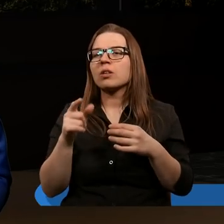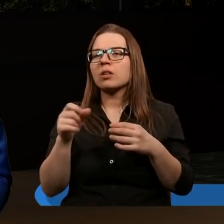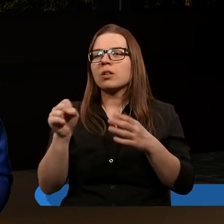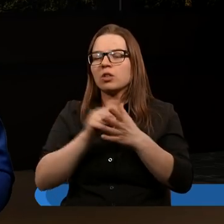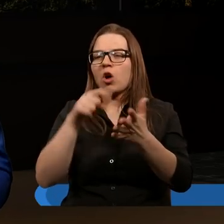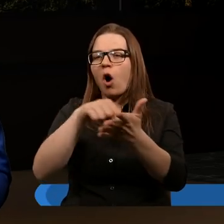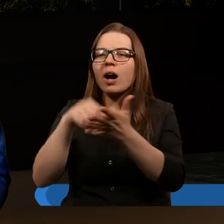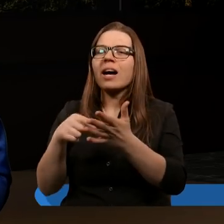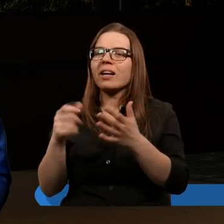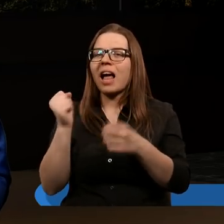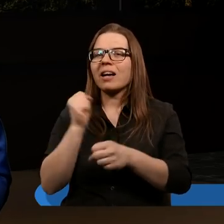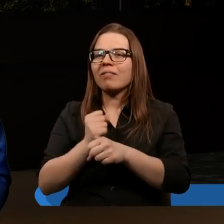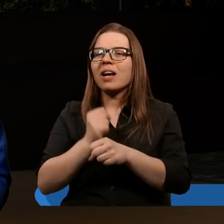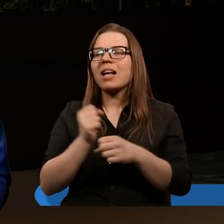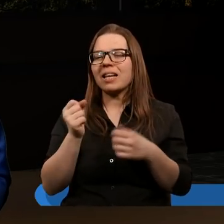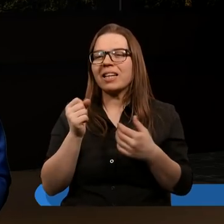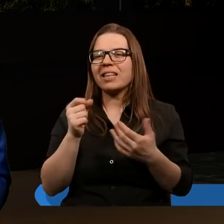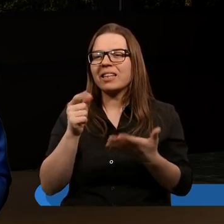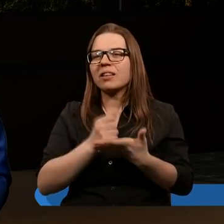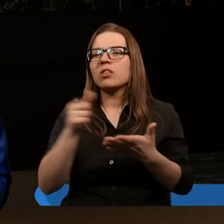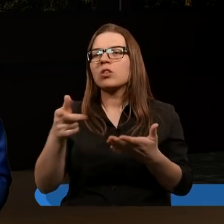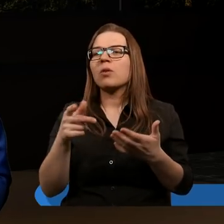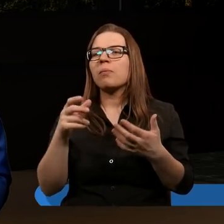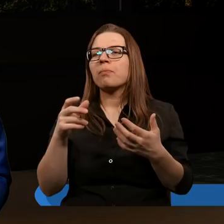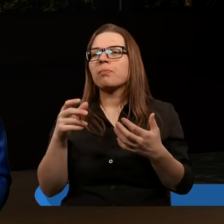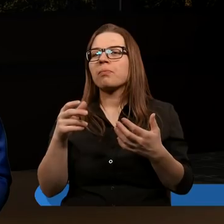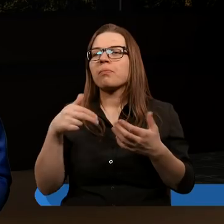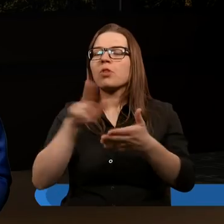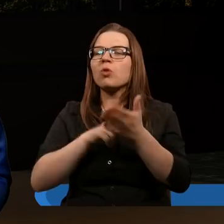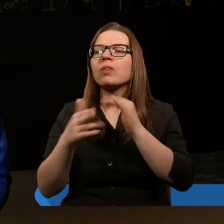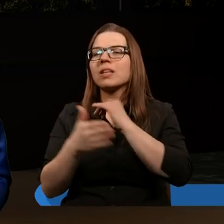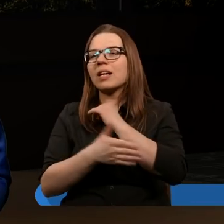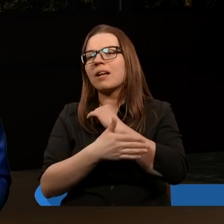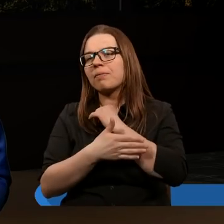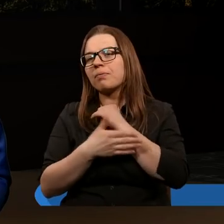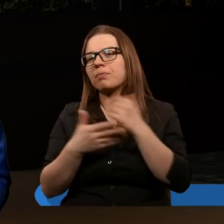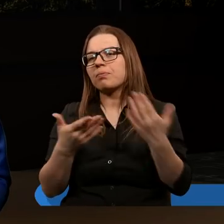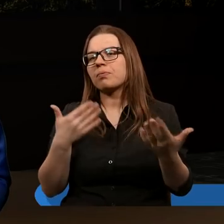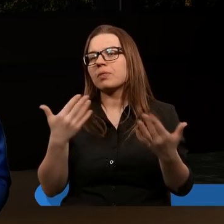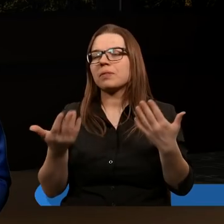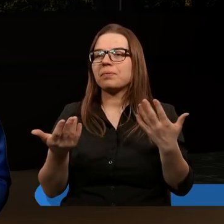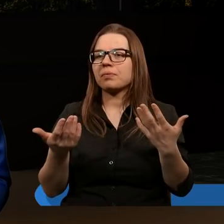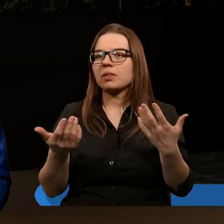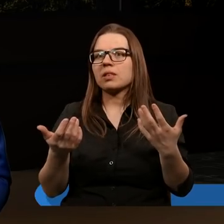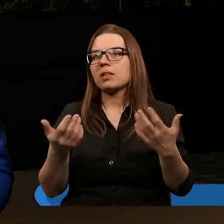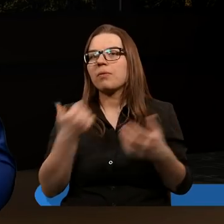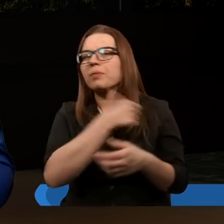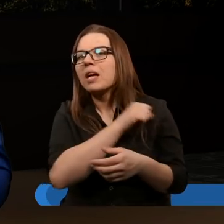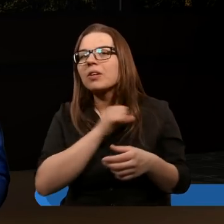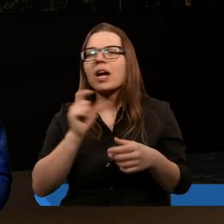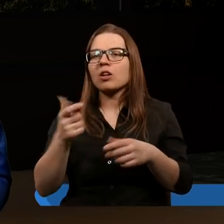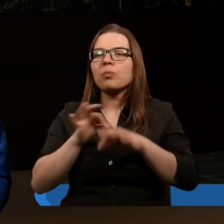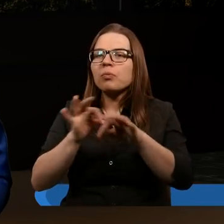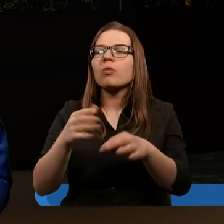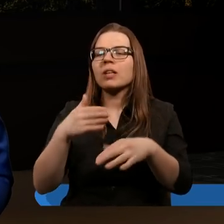Deoklecjan i wszyscy inni imperatorzy, rzymscy, którzy w zasadzie mocno przyrodowali chrześcijan w zasadzie